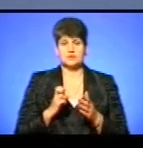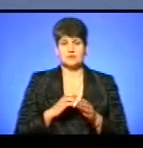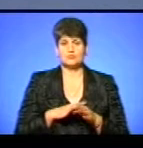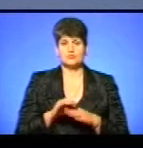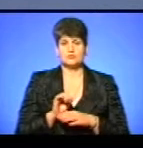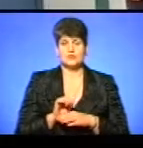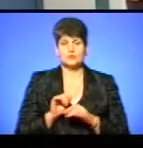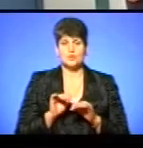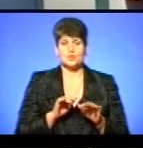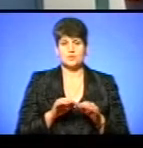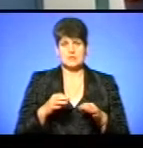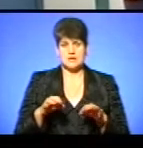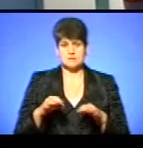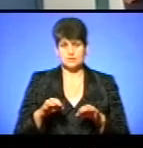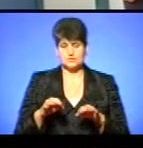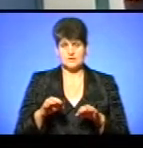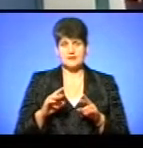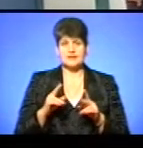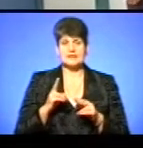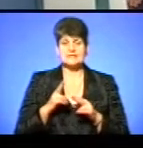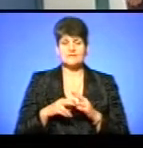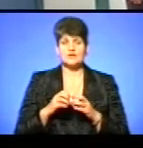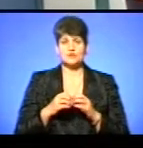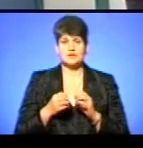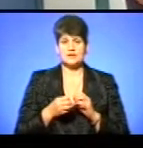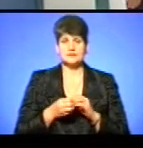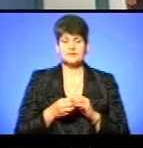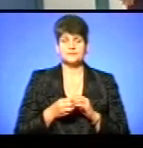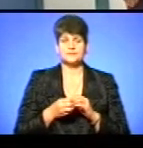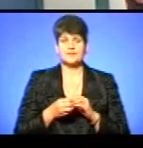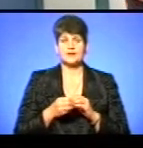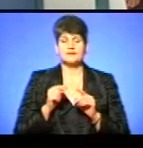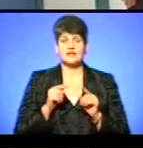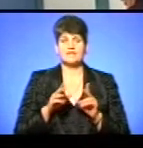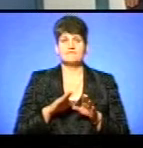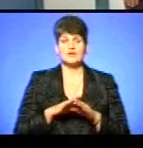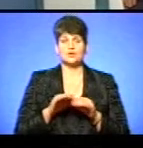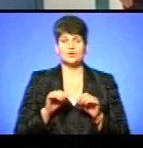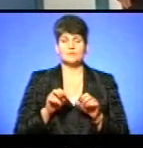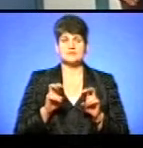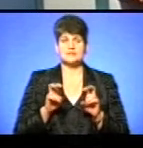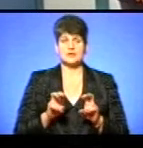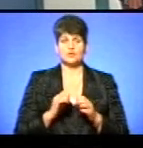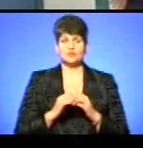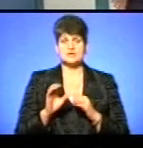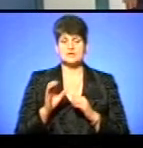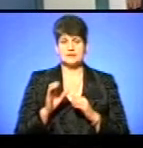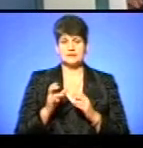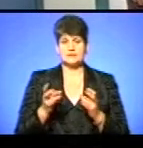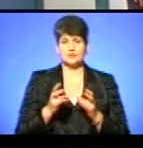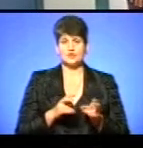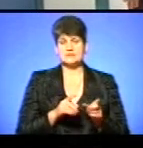електротранспорту. Як кінцевий результат довелося, так як виконком завжди засідає щосереди, довелося змістити